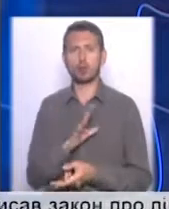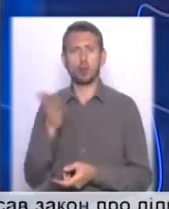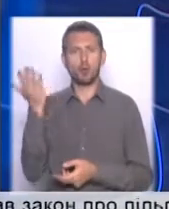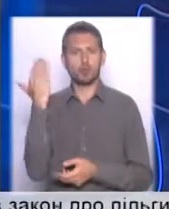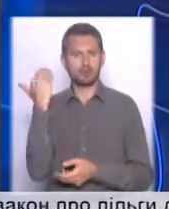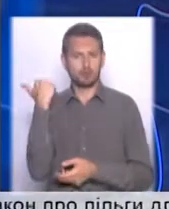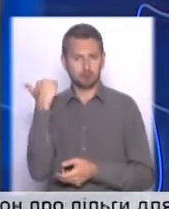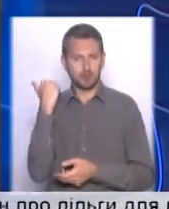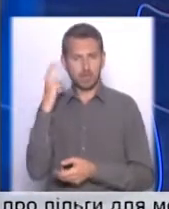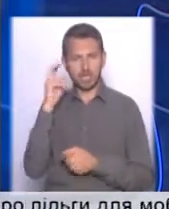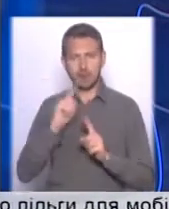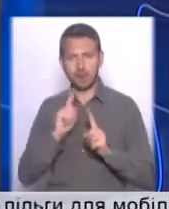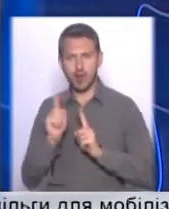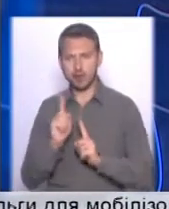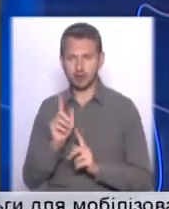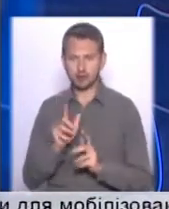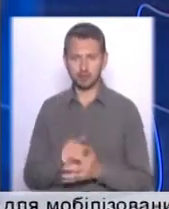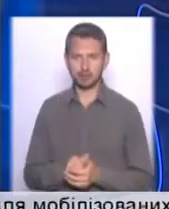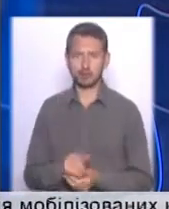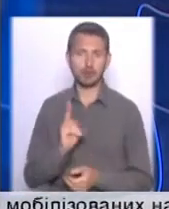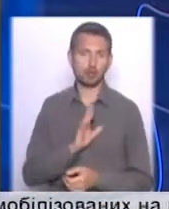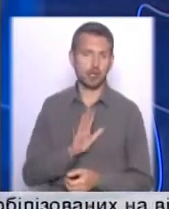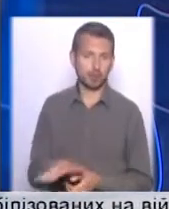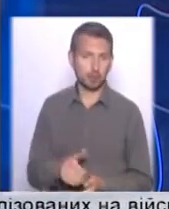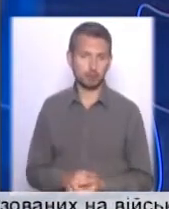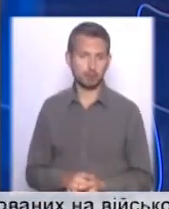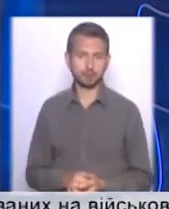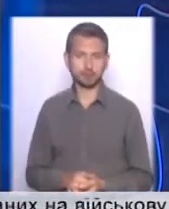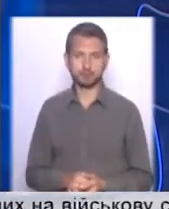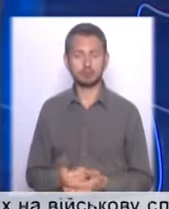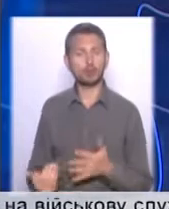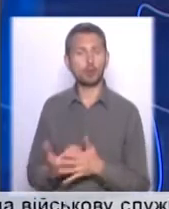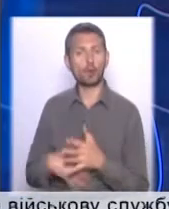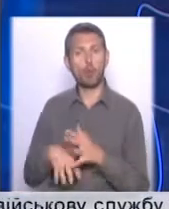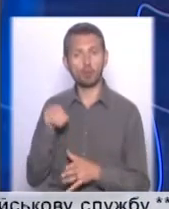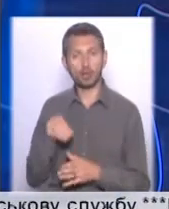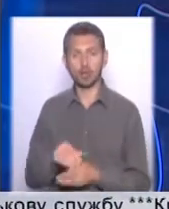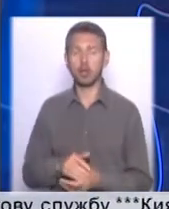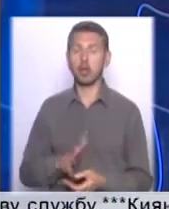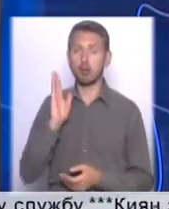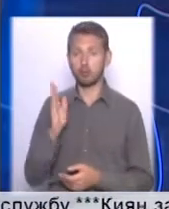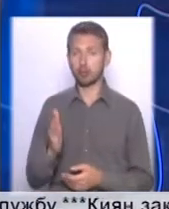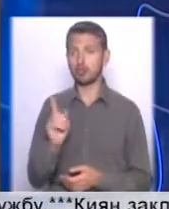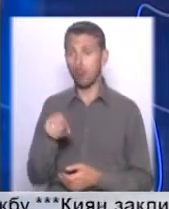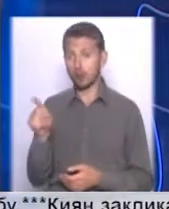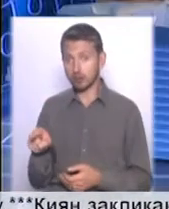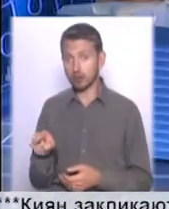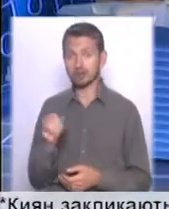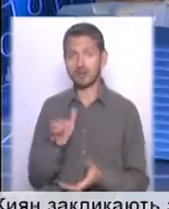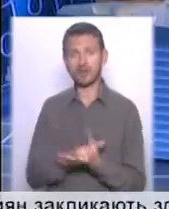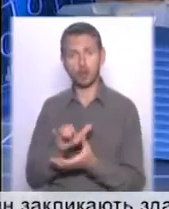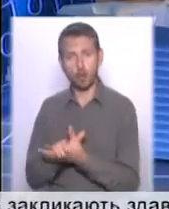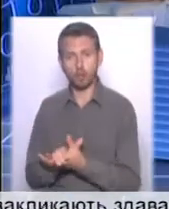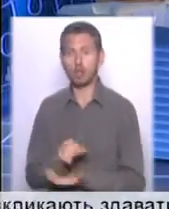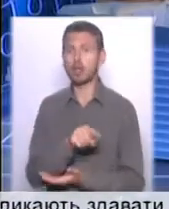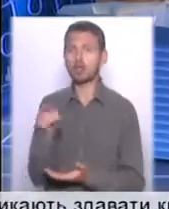Київраді, хто і не був, власне, новообраний. От будемо їх з вами і знайомити. І ви,